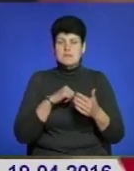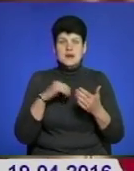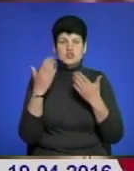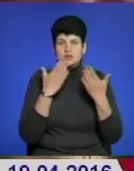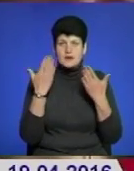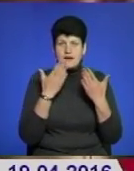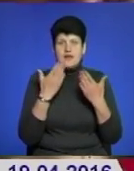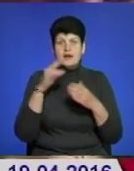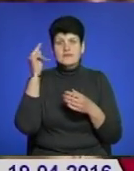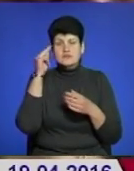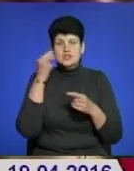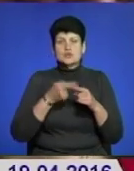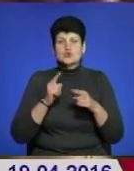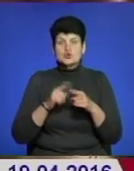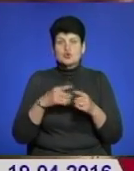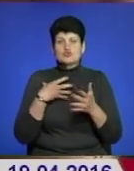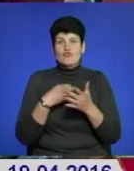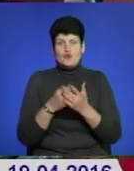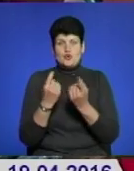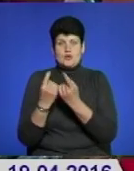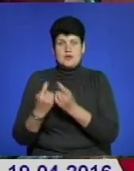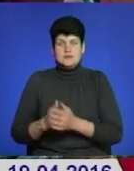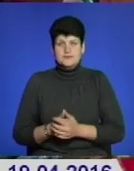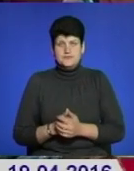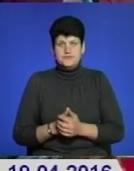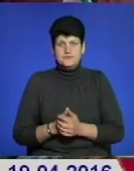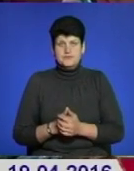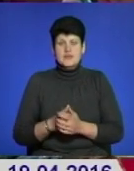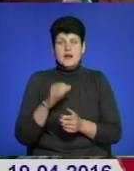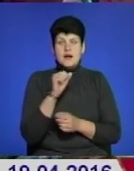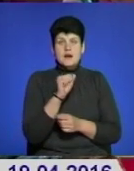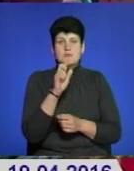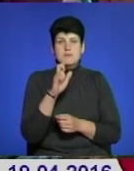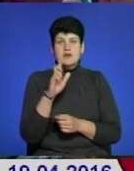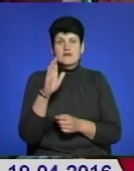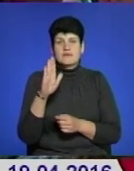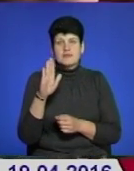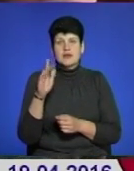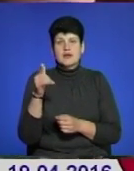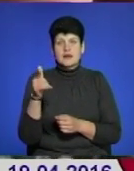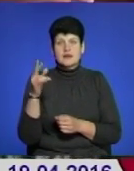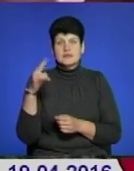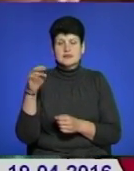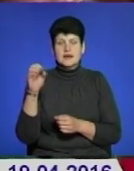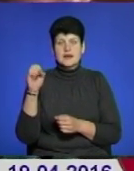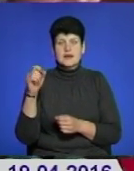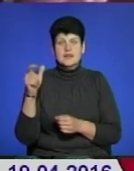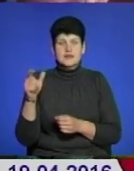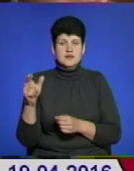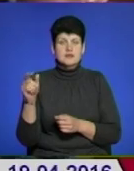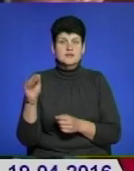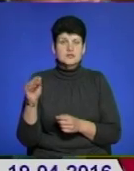Брайля, а й вчить цього своїх однокласників. А, Б, В, Г, Д, Е, Є,